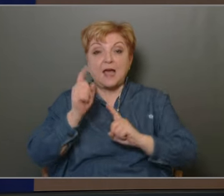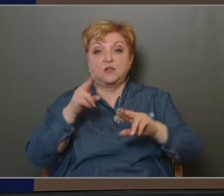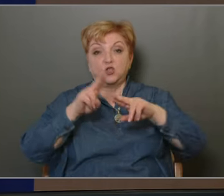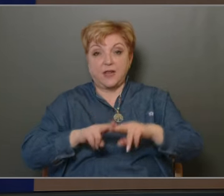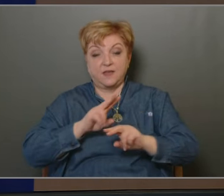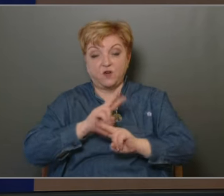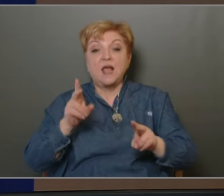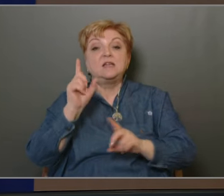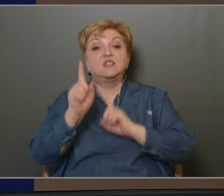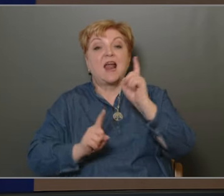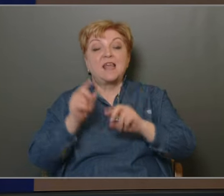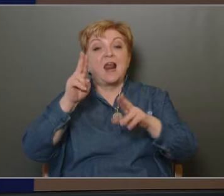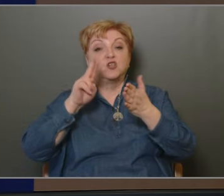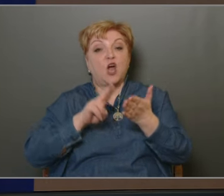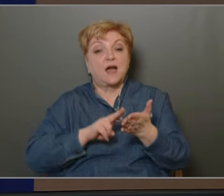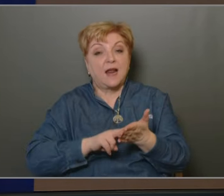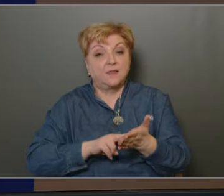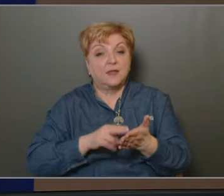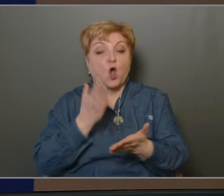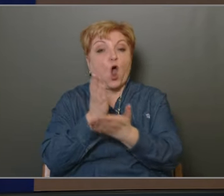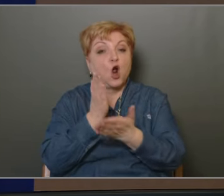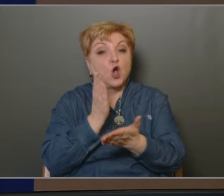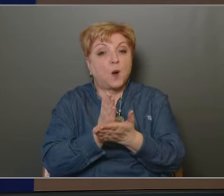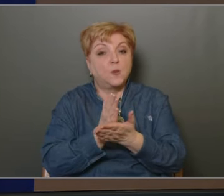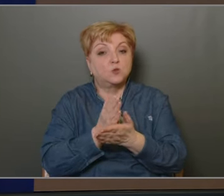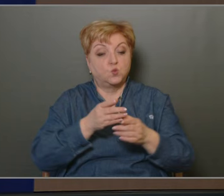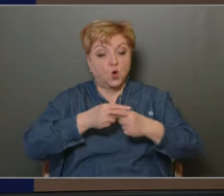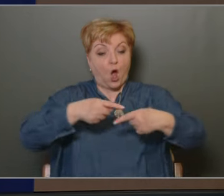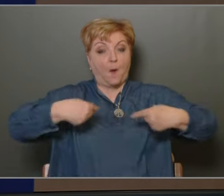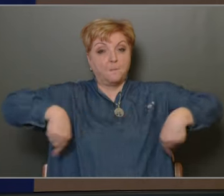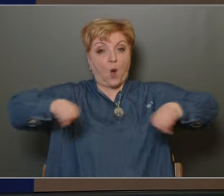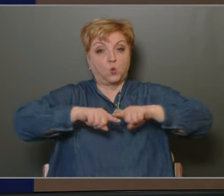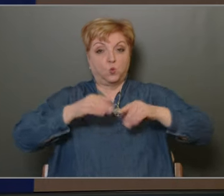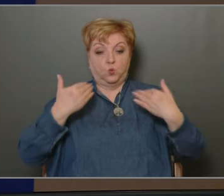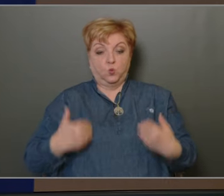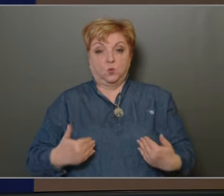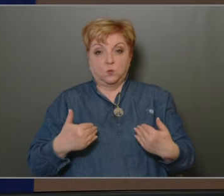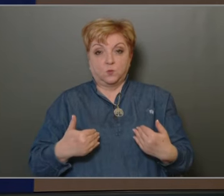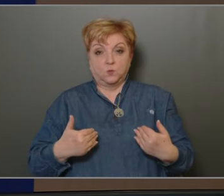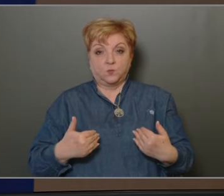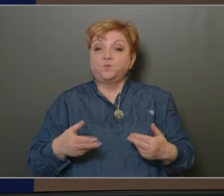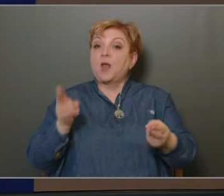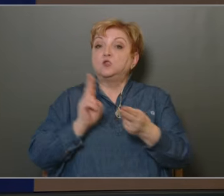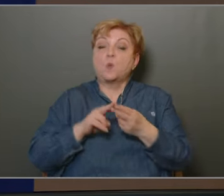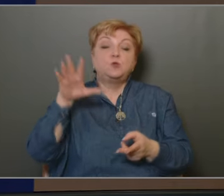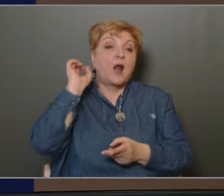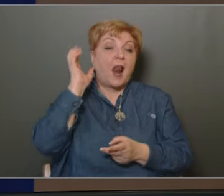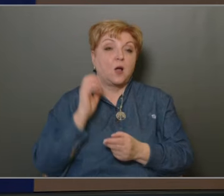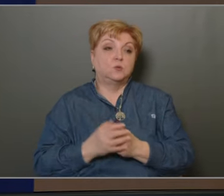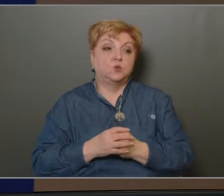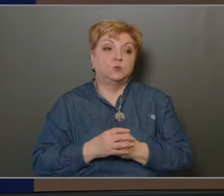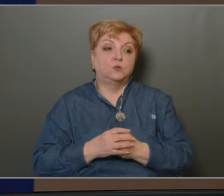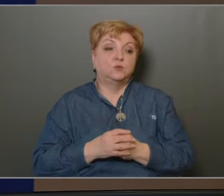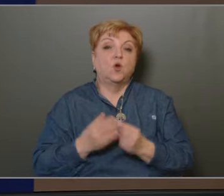van, ezt az eljárásrendet alkormazzuk a magunk részéről. És hát többször elhangzott az,